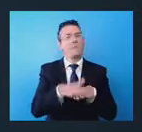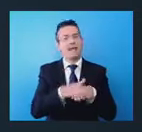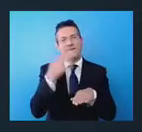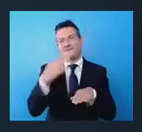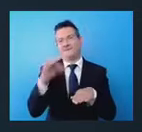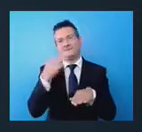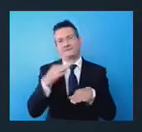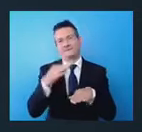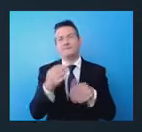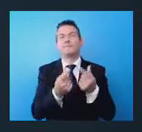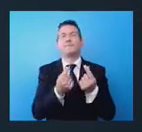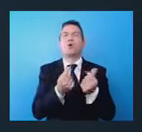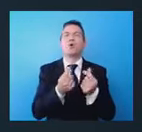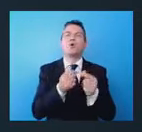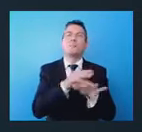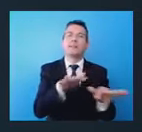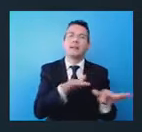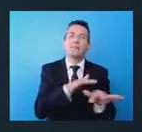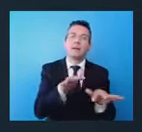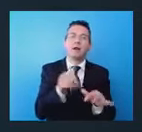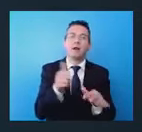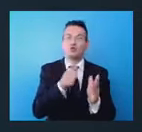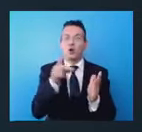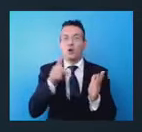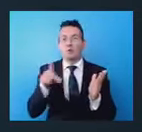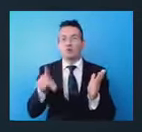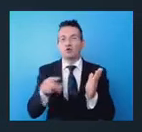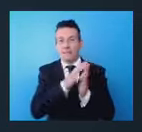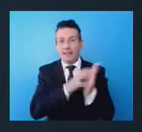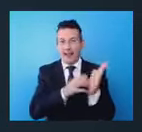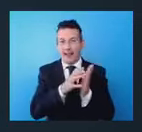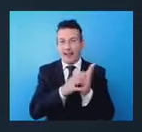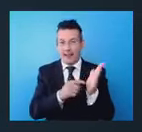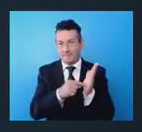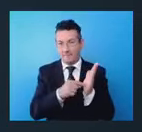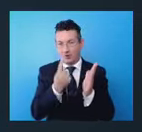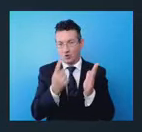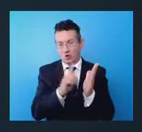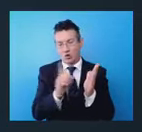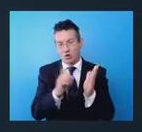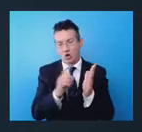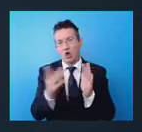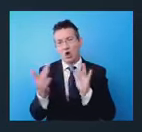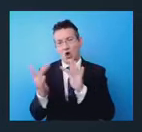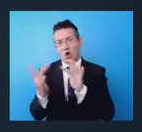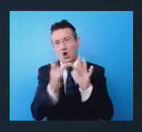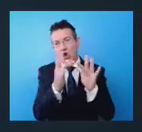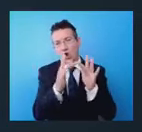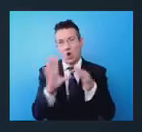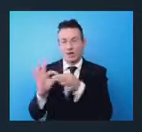solo come quello che è scritto nel position paper, ma anche con tutte le connessioni con gli altri settori della S3,